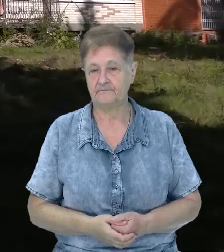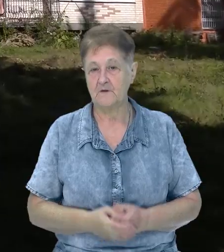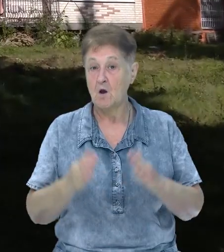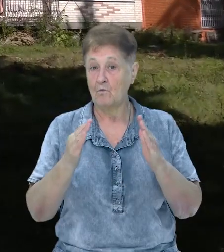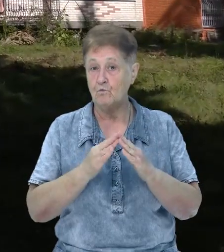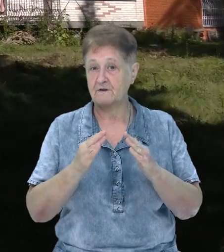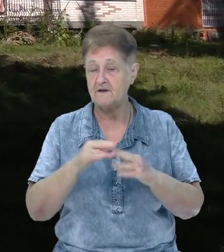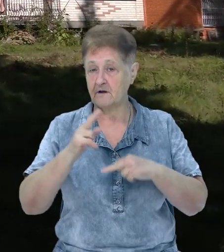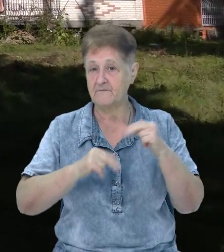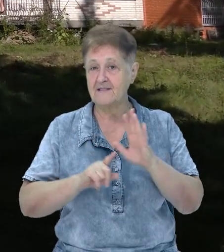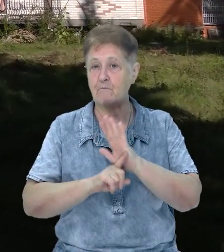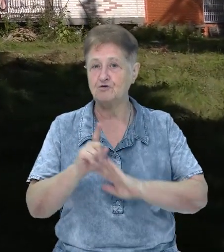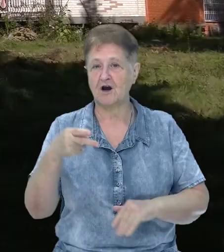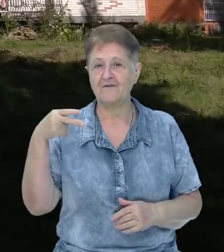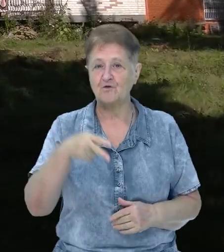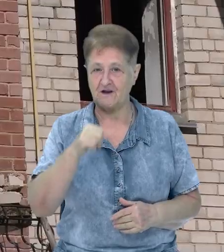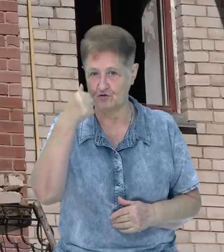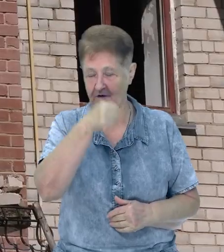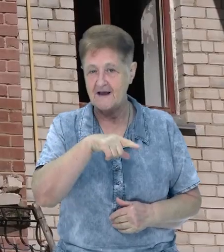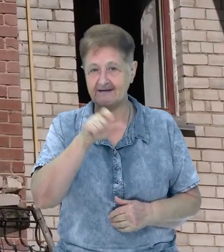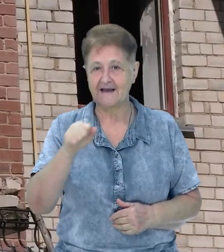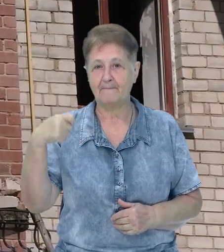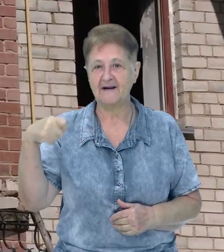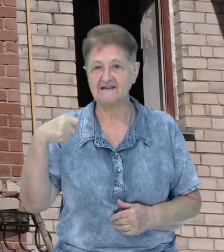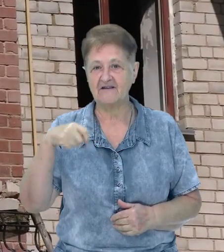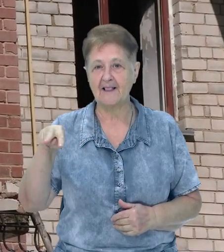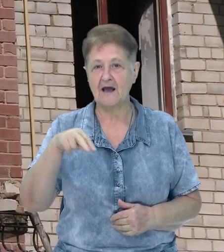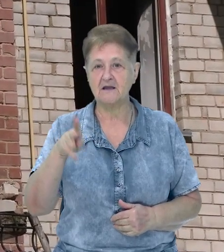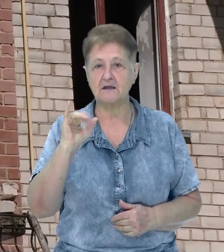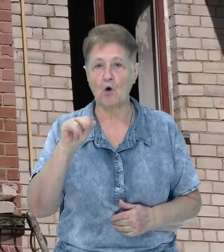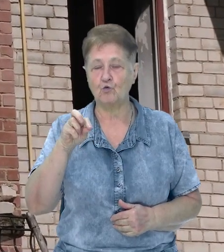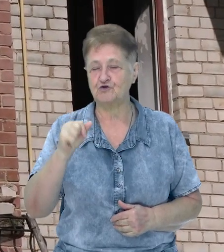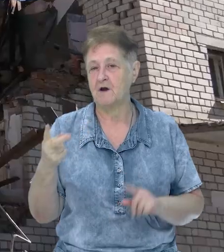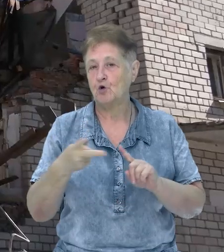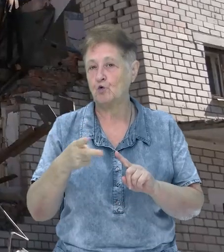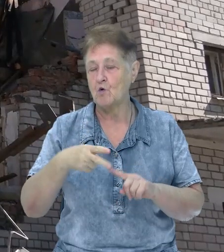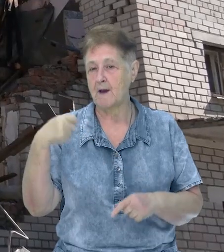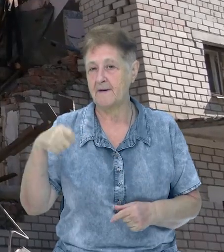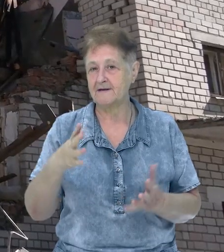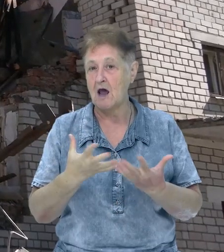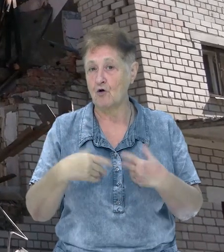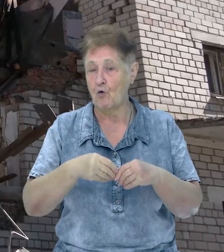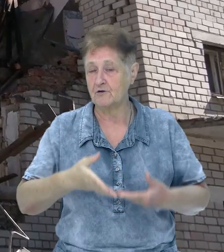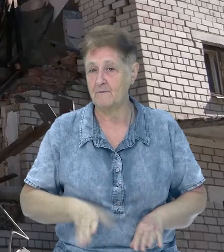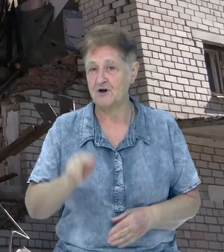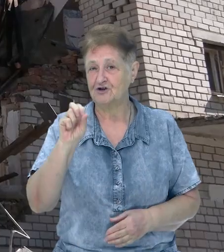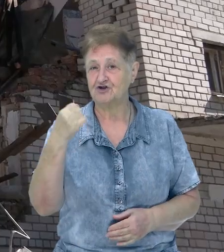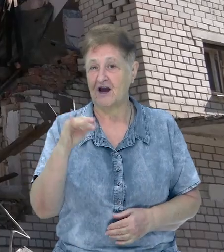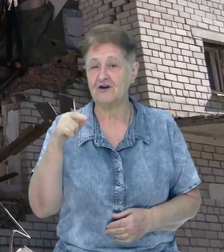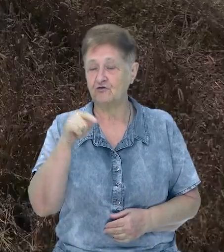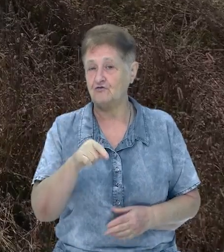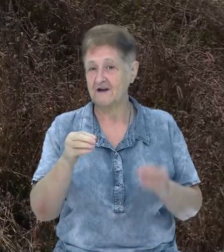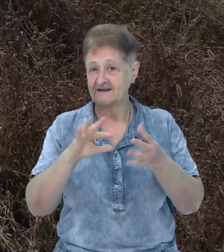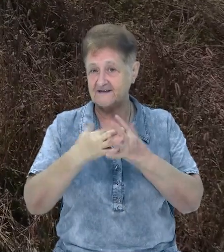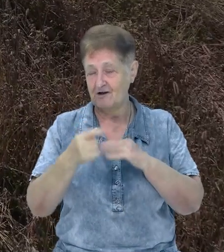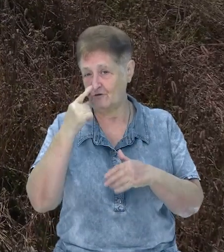Будинок зведений на початку 2000-х років за президентства Леоніда Кучми. Другий президент родом з Чайкіного. Це село, що за